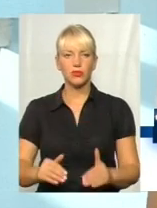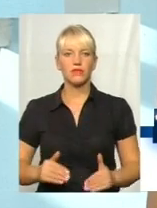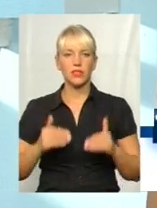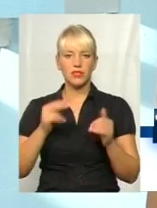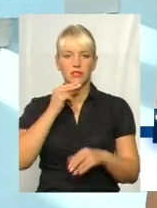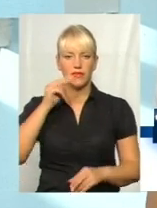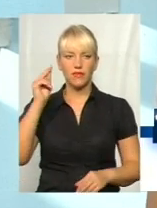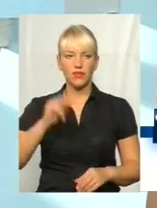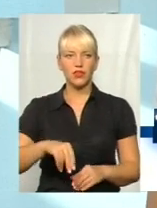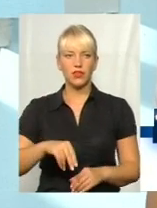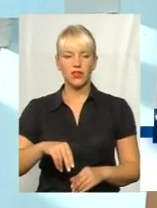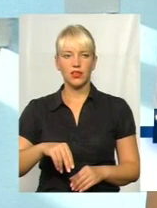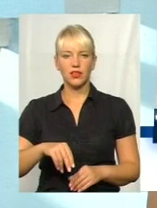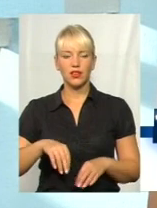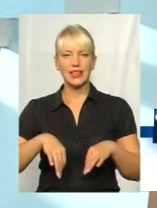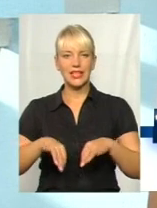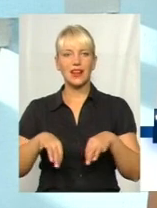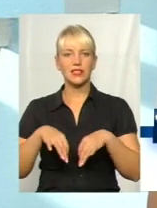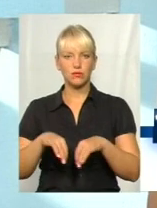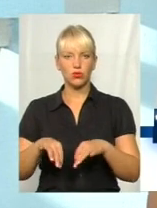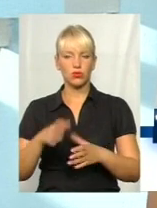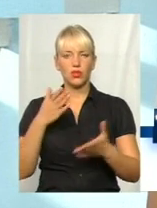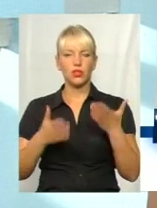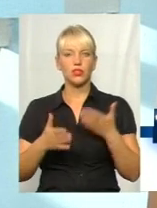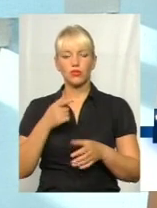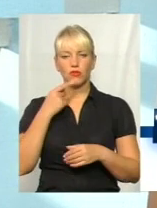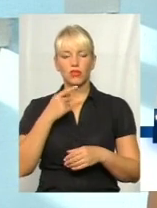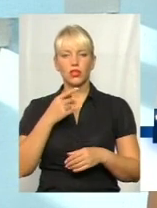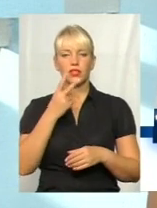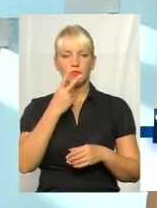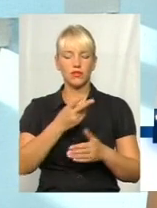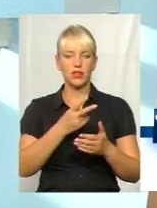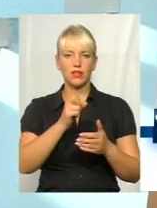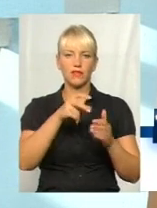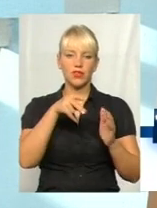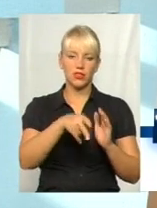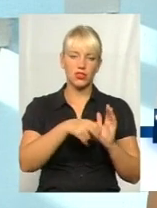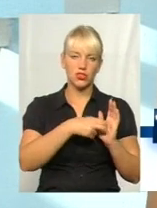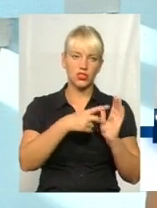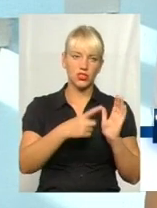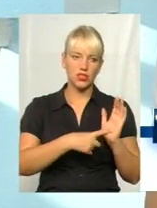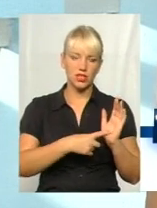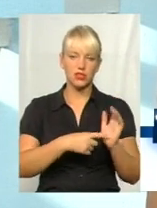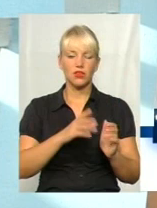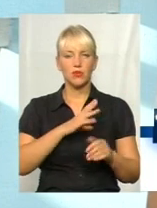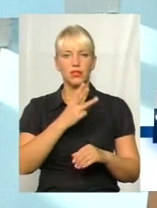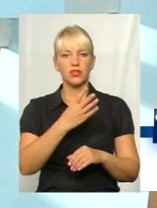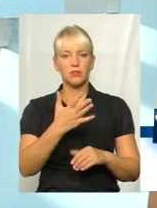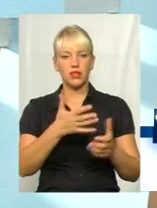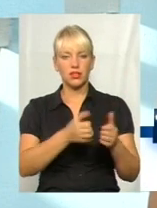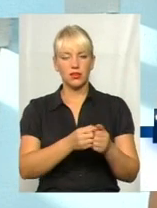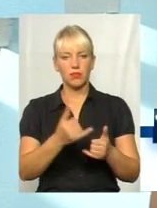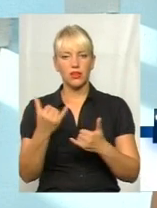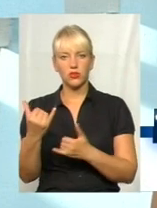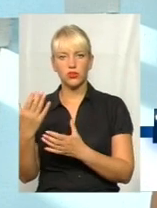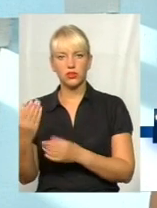саме ліцензованого транспорту. Тобто, якщо взяти за 2016 рік, аналогічний період, в нас сталося 35 ДТП, на сьогоднішній